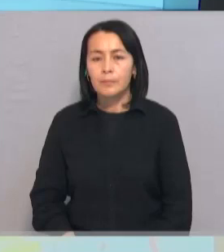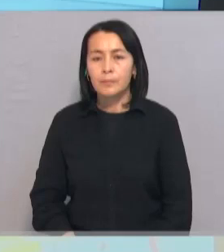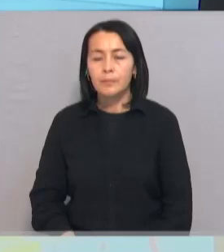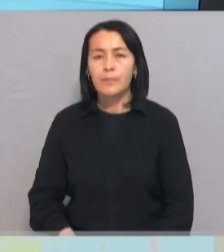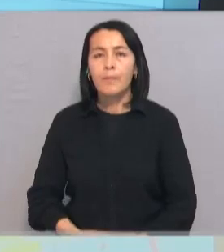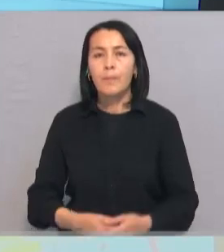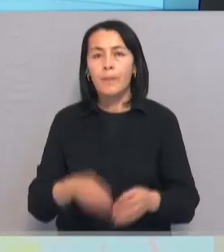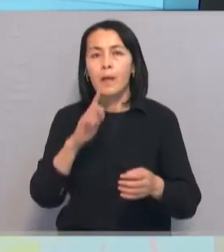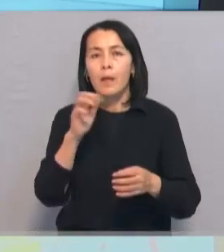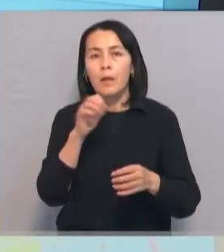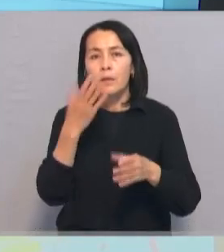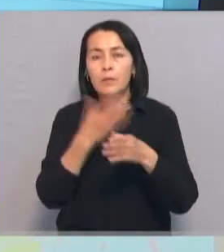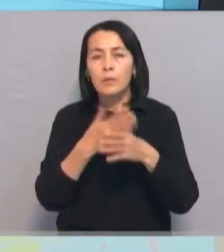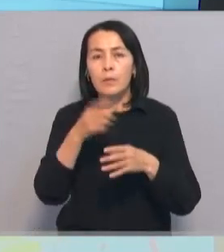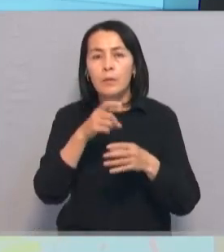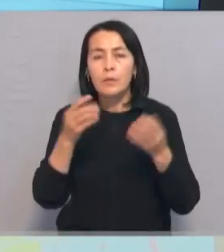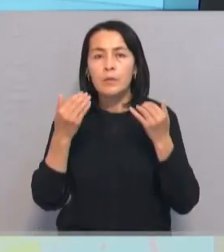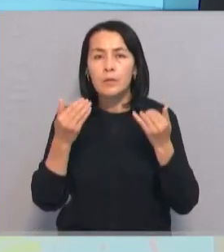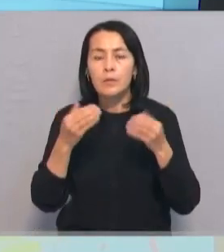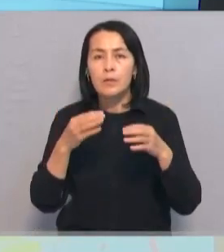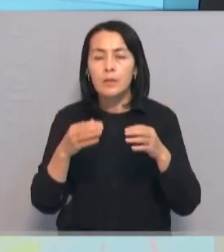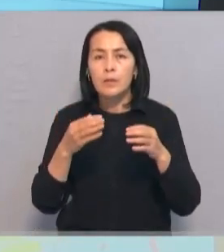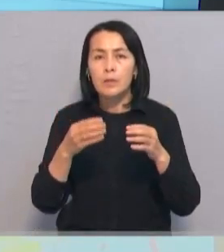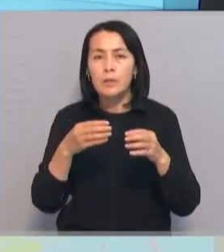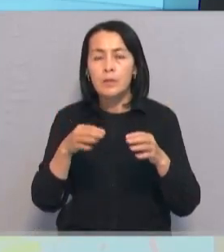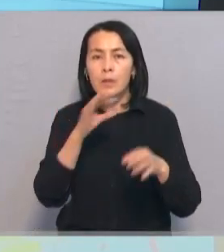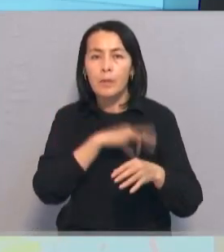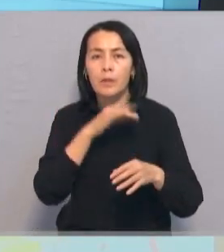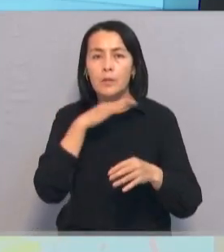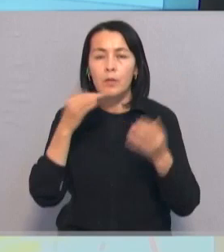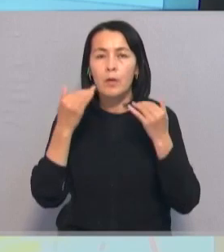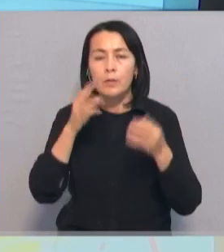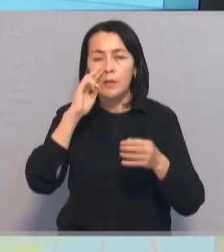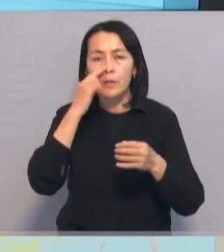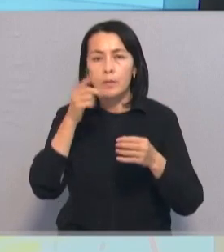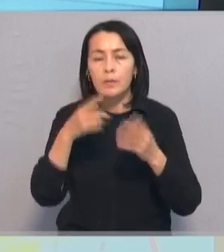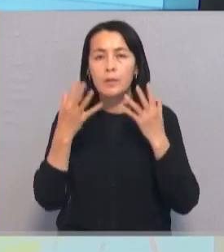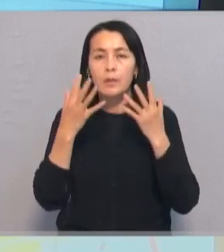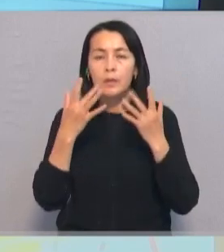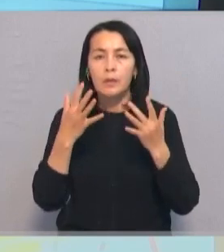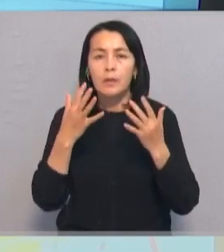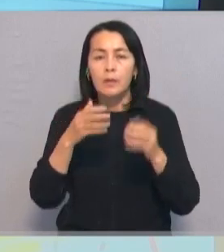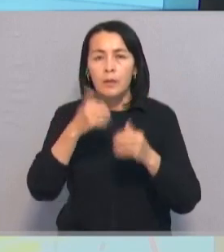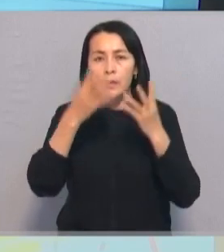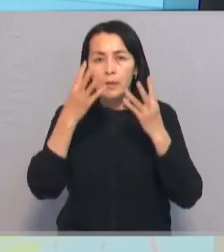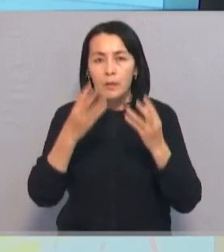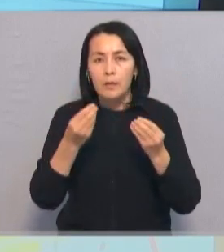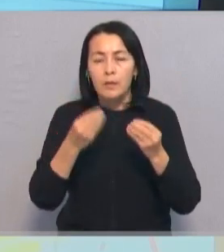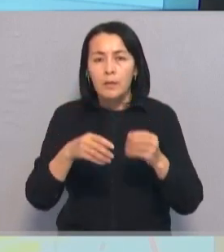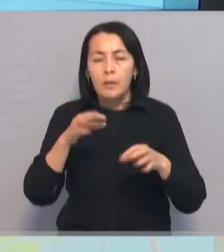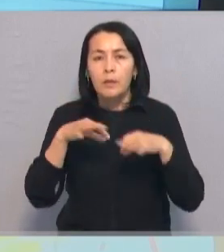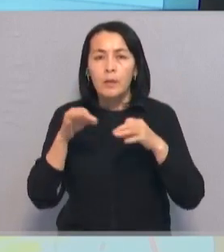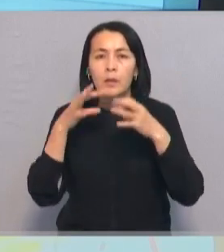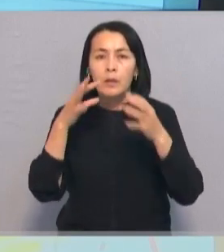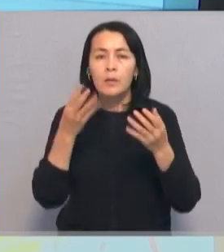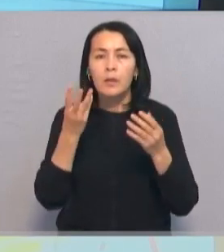Бескондукторная система приносит свои плоды. По словам главного транспортника Шимкента, количество ежедневных транспорта за